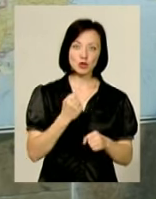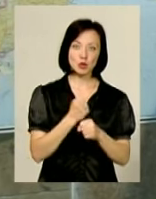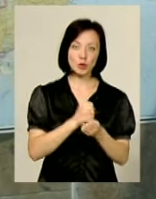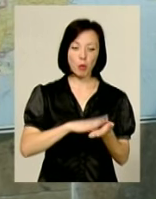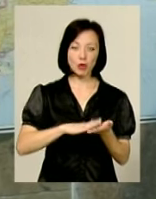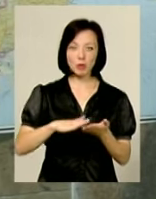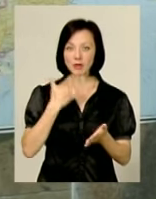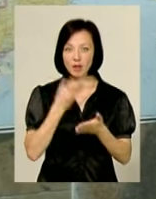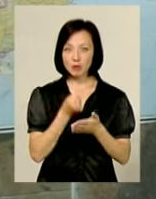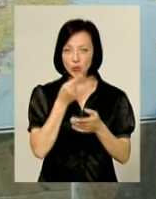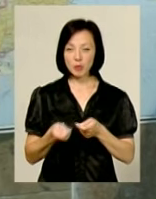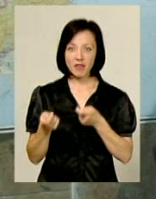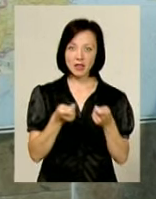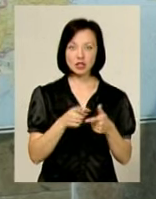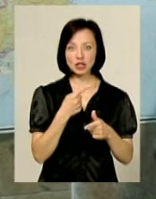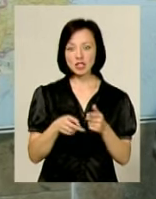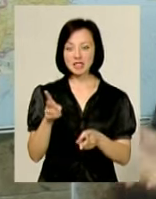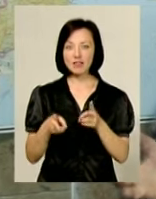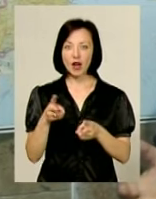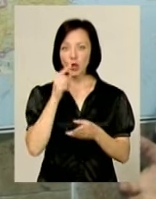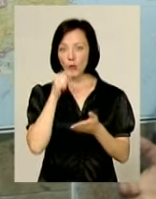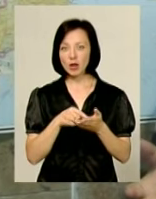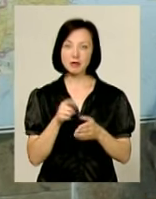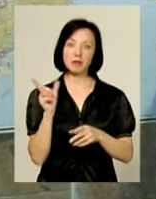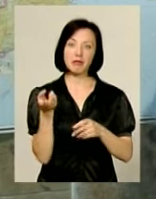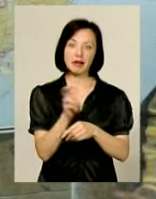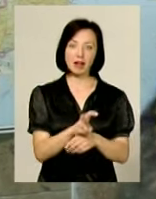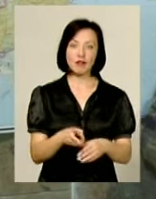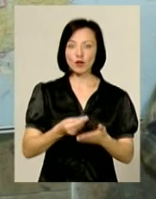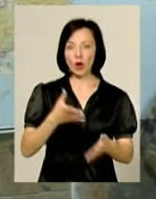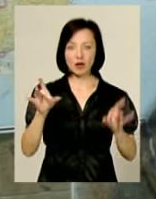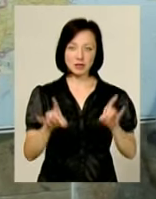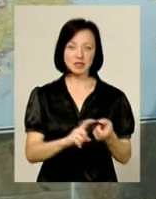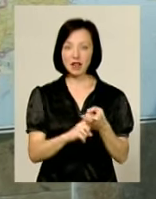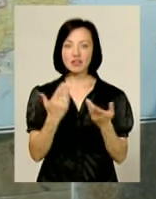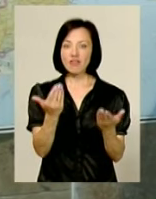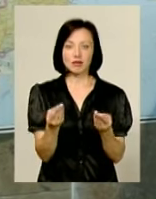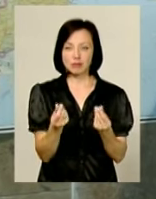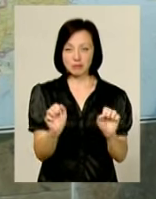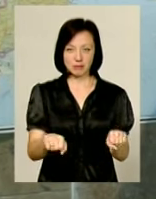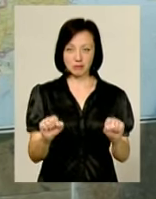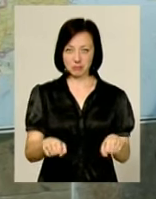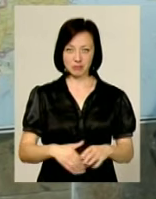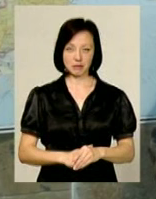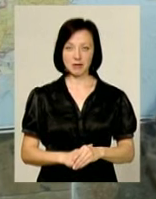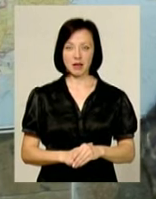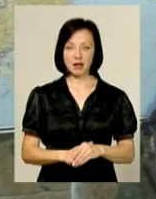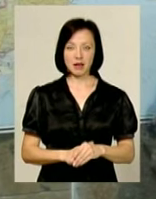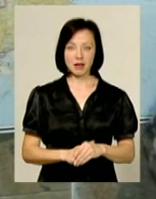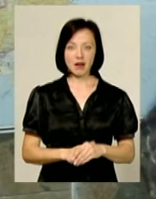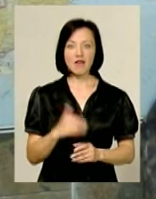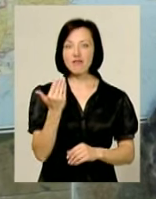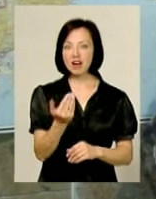бутерброди з власних продуктів, привезли, чи зварите курпу, чи підете в дорогий ресторан. Залежно від вашого гаманця, я скажу так,